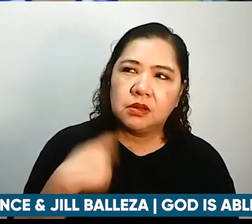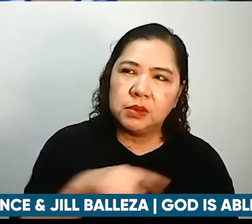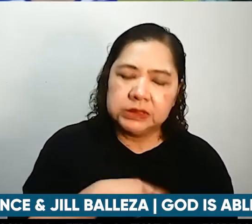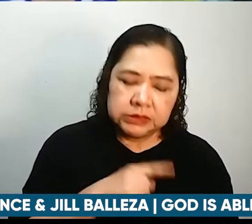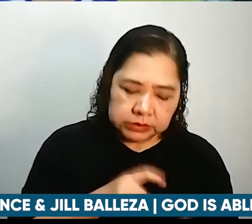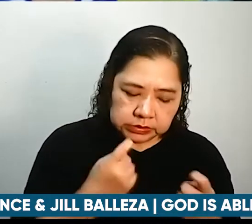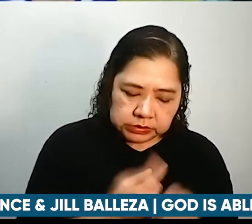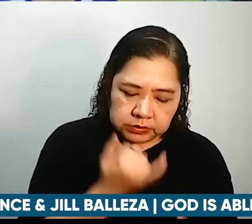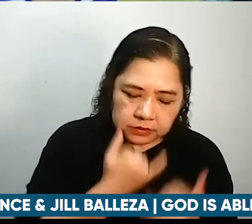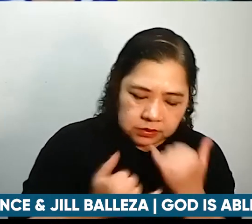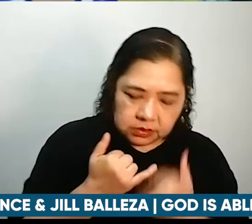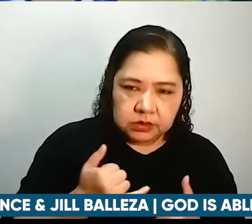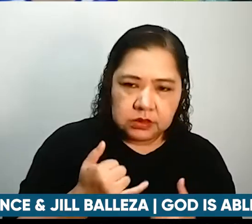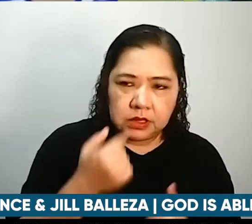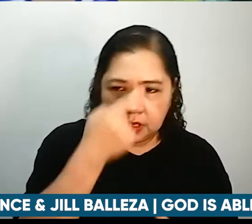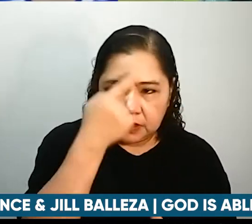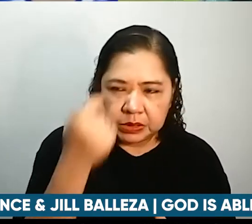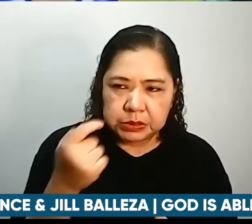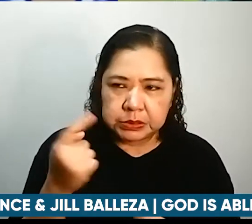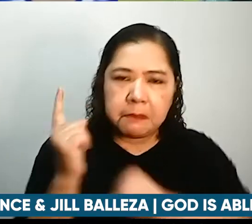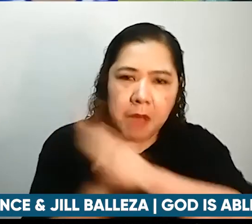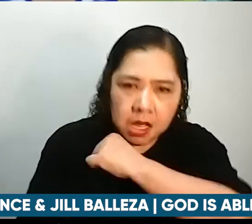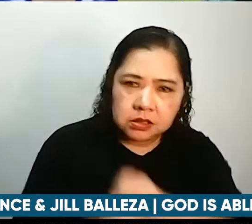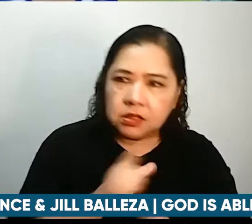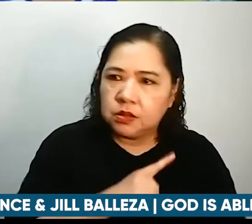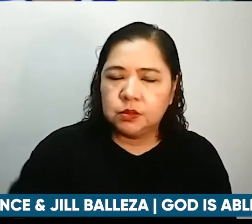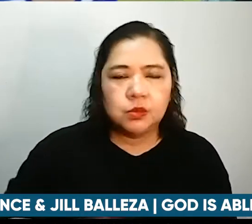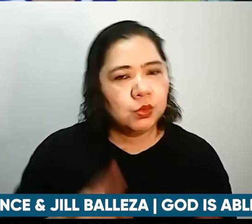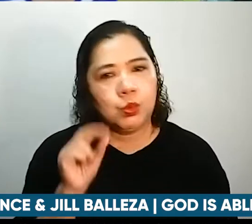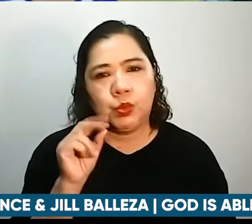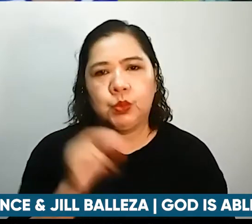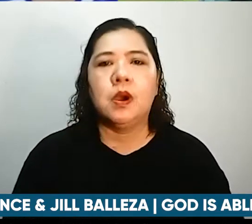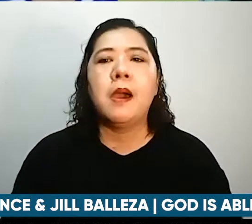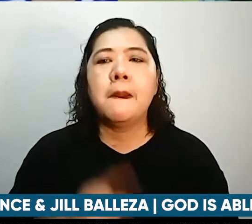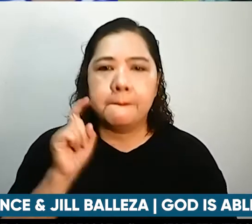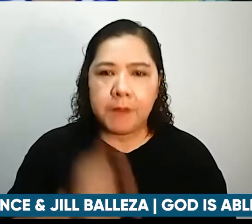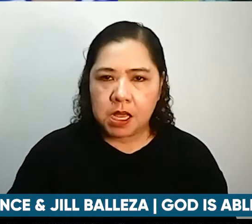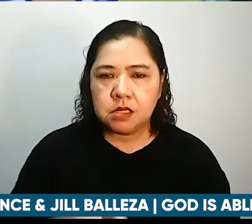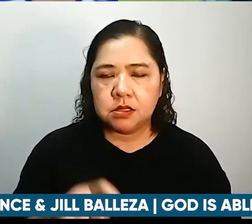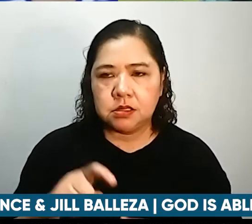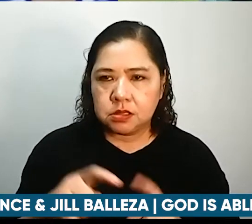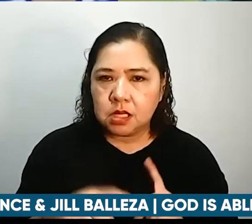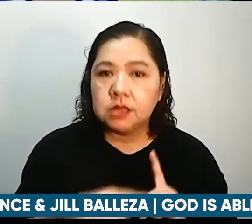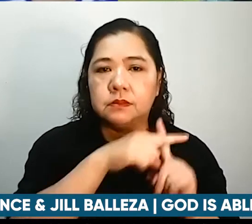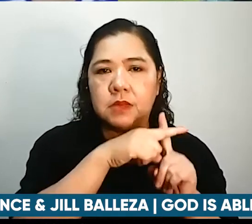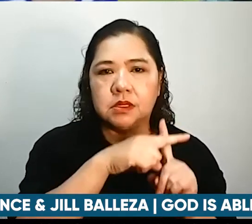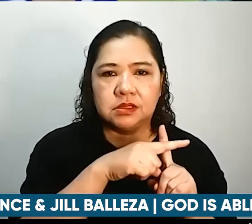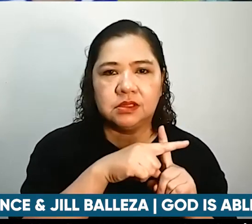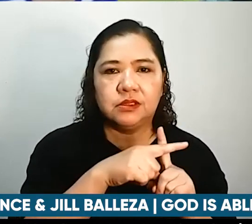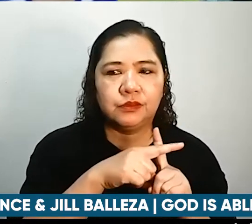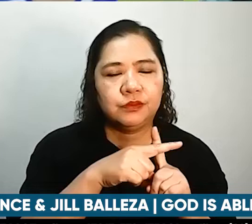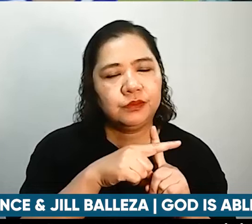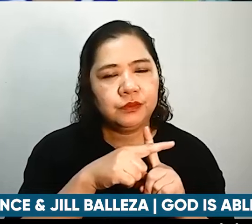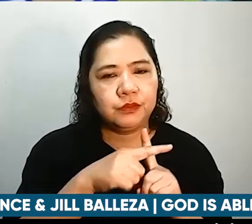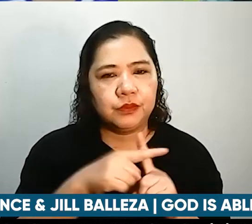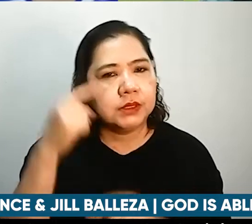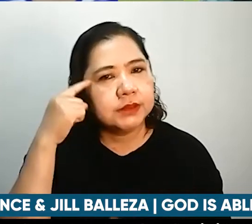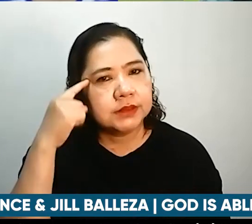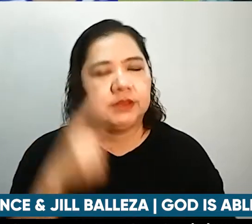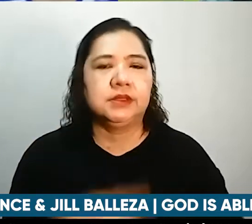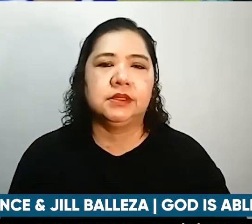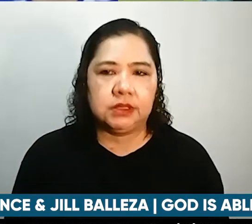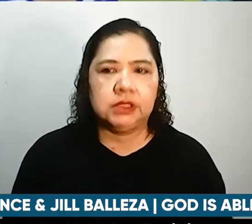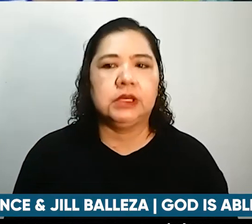-duel doon bagkos itignan po natin sila nung magkaroon tayo ng optimism at hope and that will breed yung pag-iingat pag